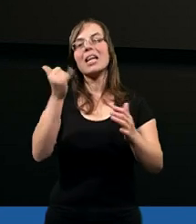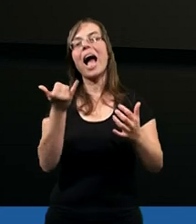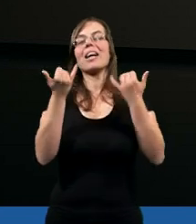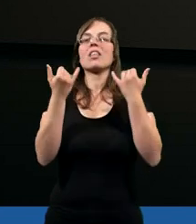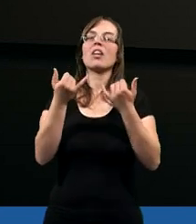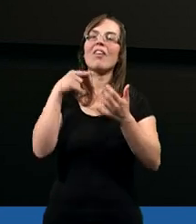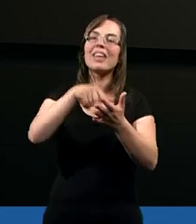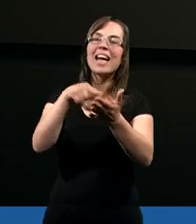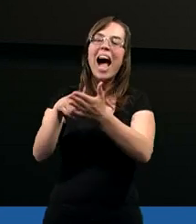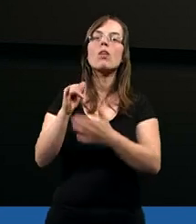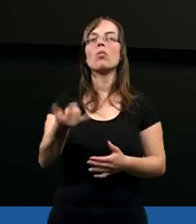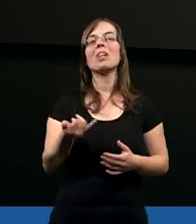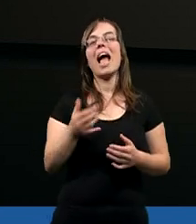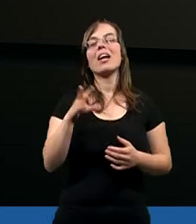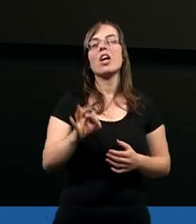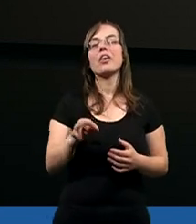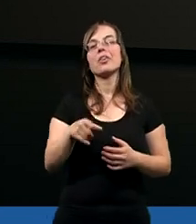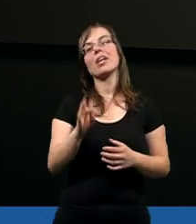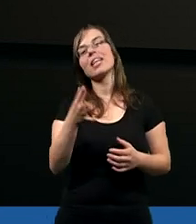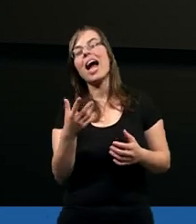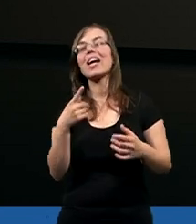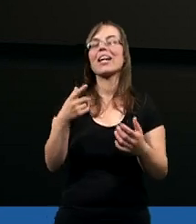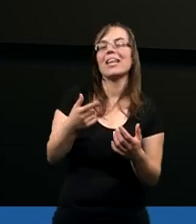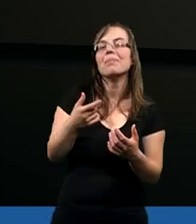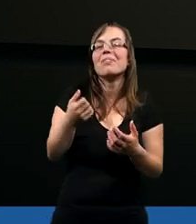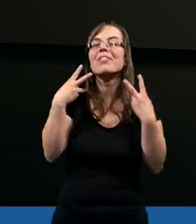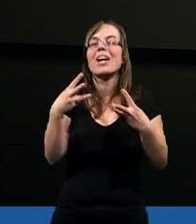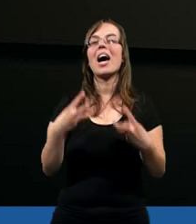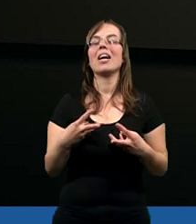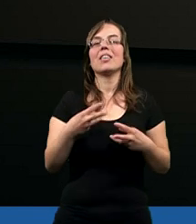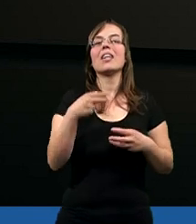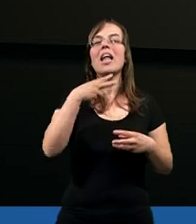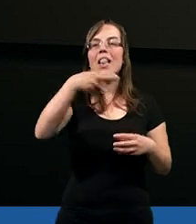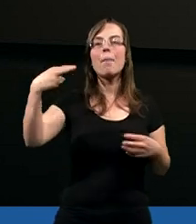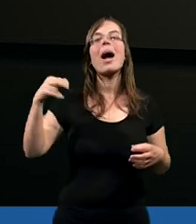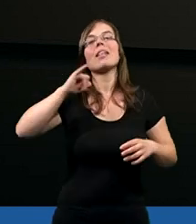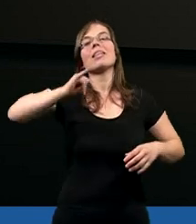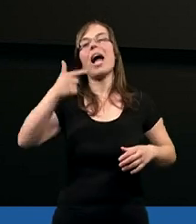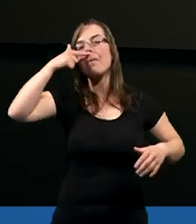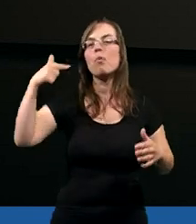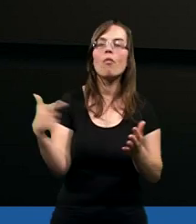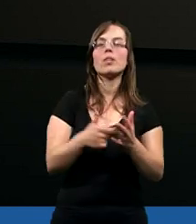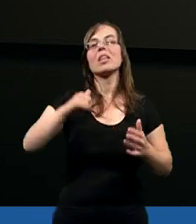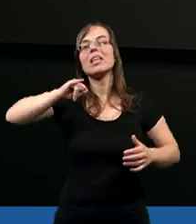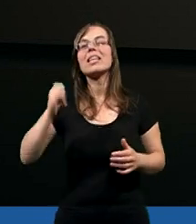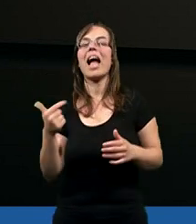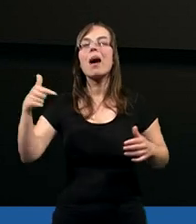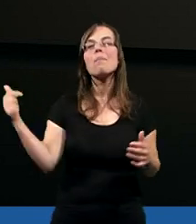jakieś wskazówki, jakieś takie precyzyjne rady, jak powinni